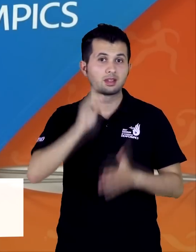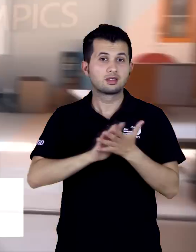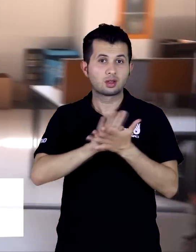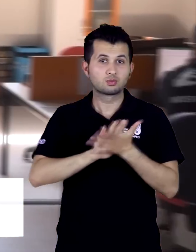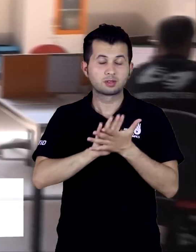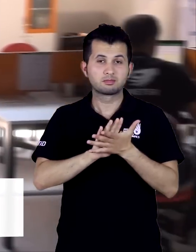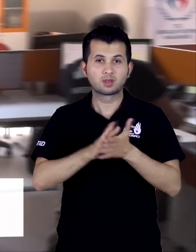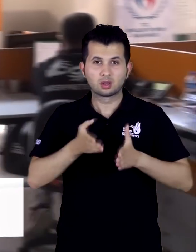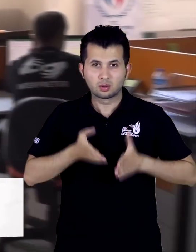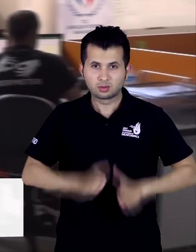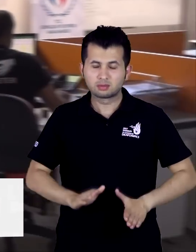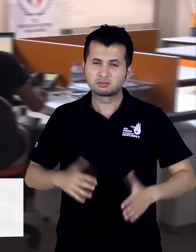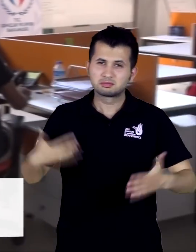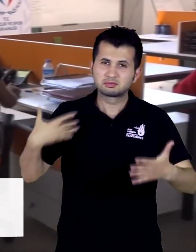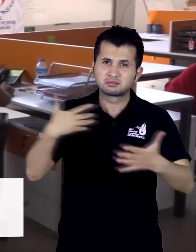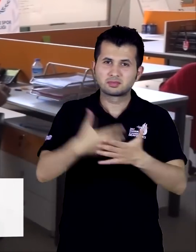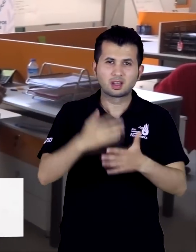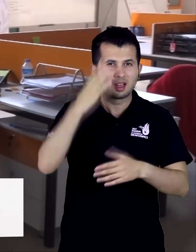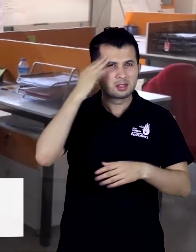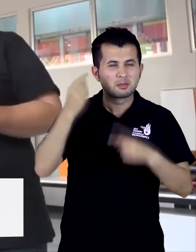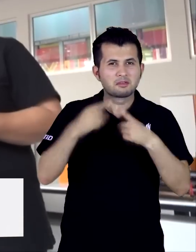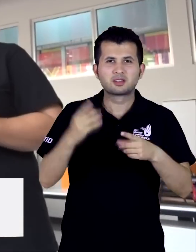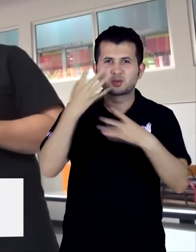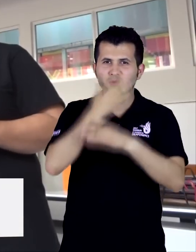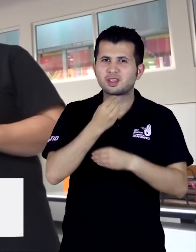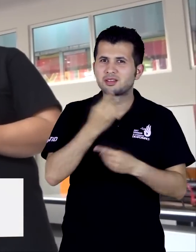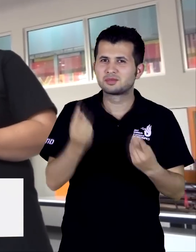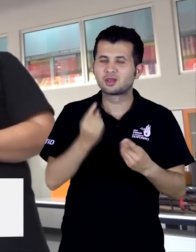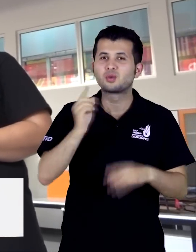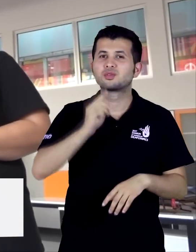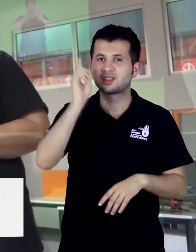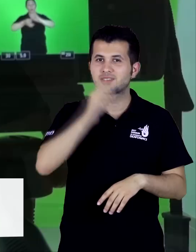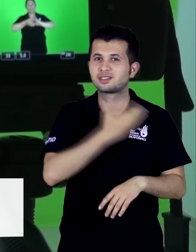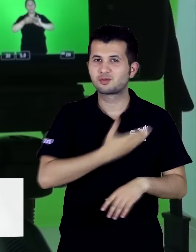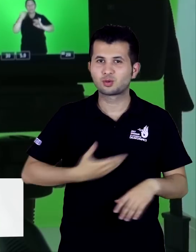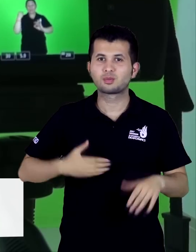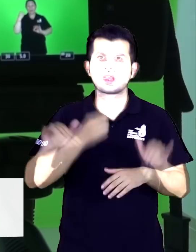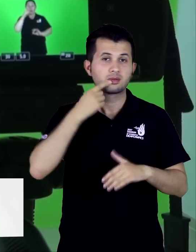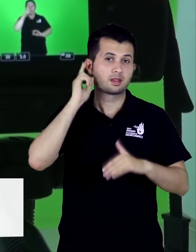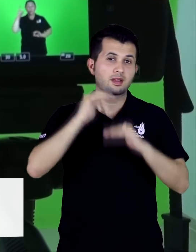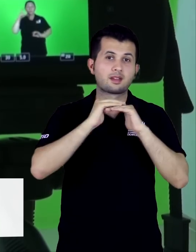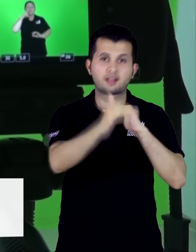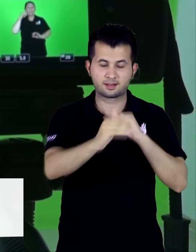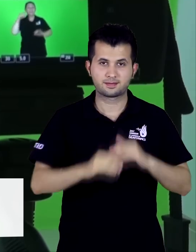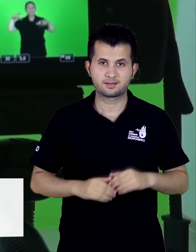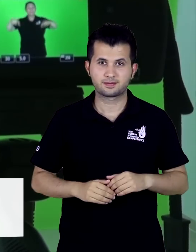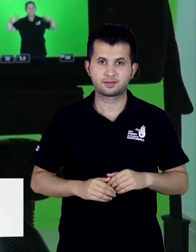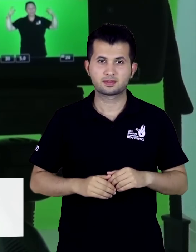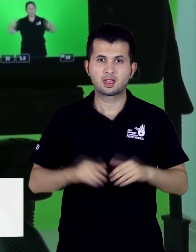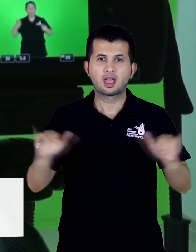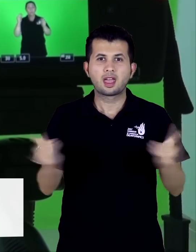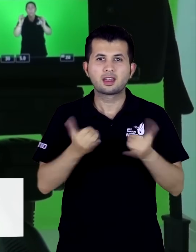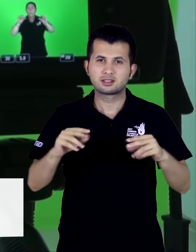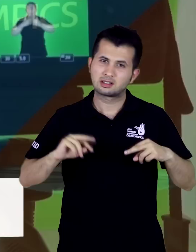tercümanıyım. Hayatımın en güzel anlamlarından biri işaret dili. Onun için çok seviyorum. İşitme engelli insanlara, sağır